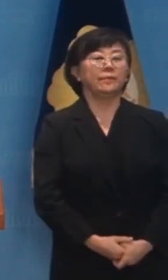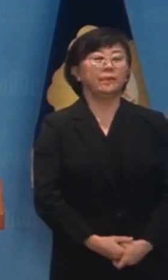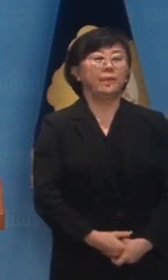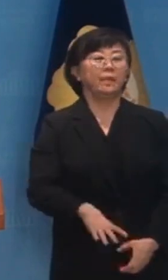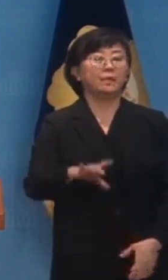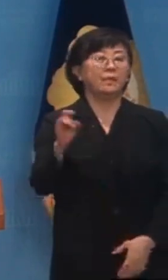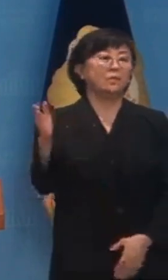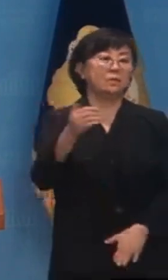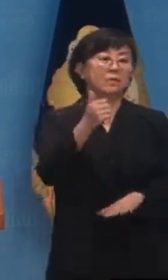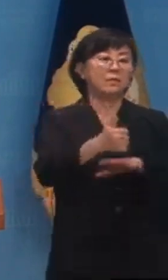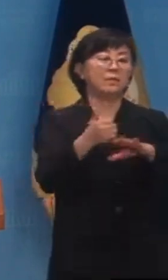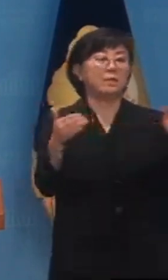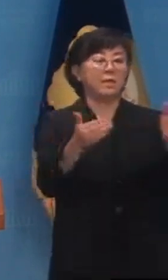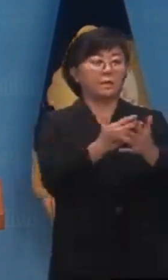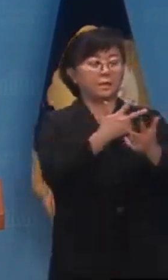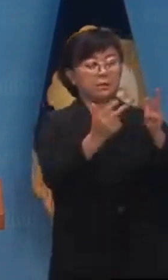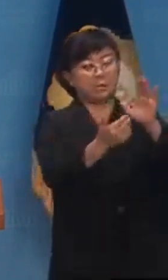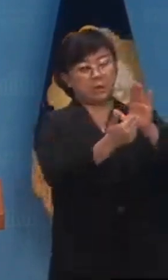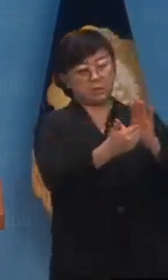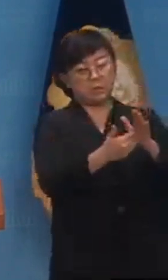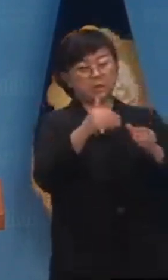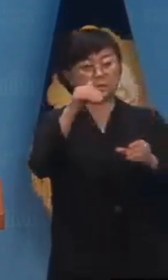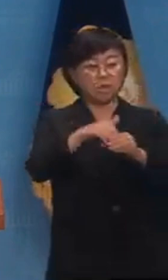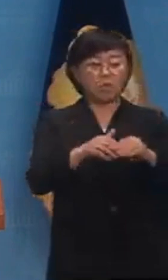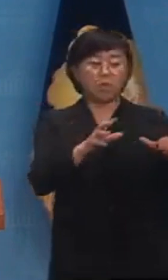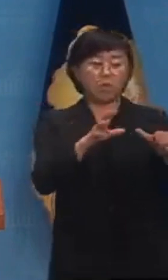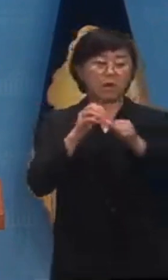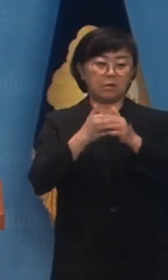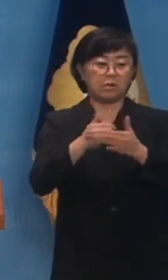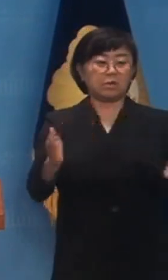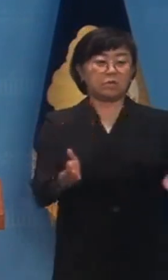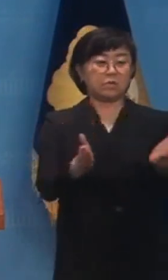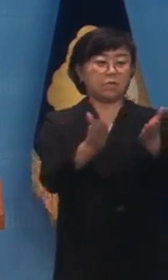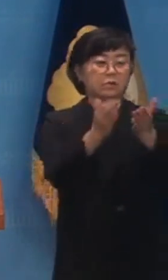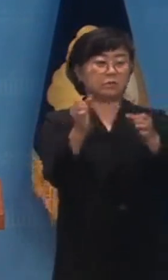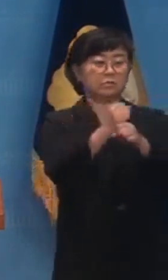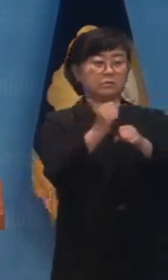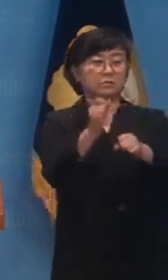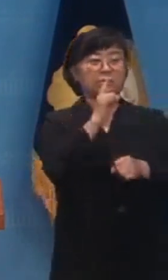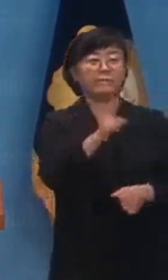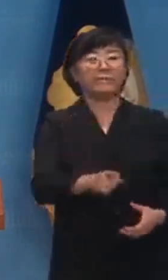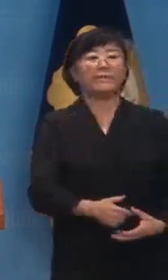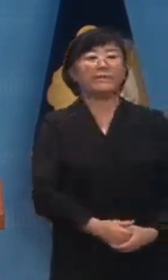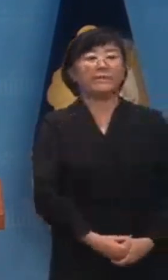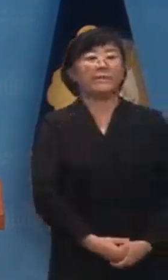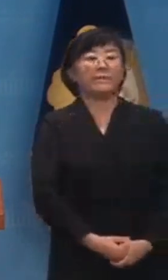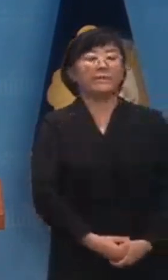이재명 방탄과 총선용 여론 조작 바로 이것입니다.